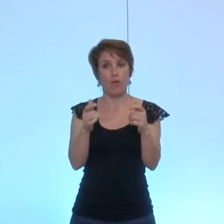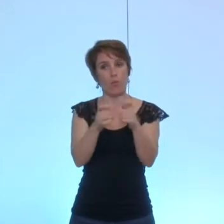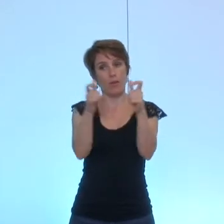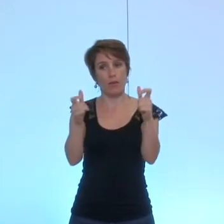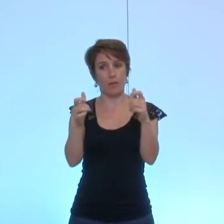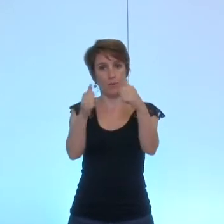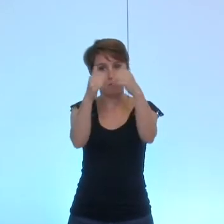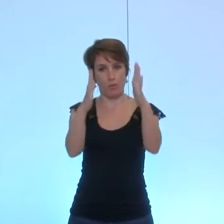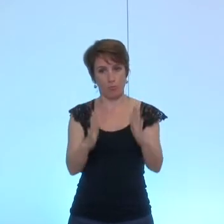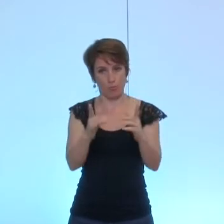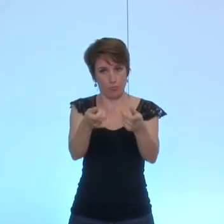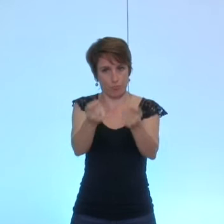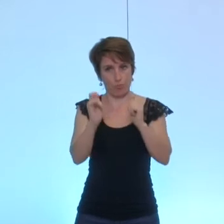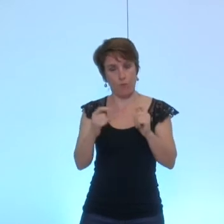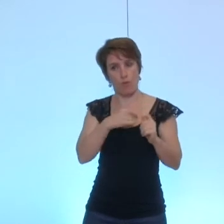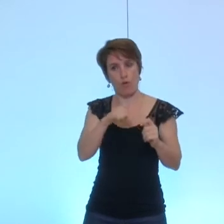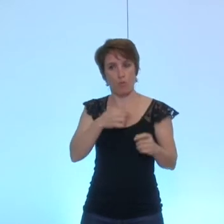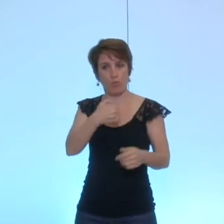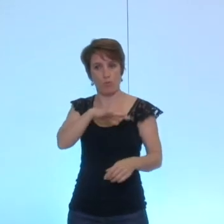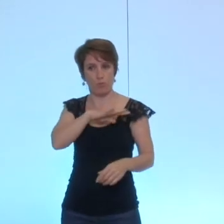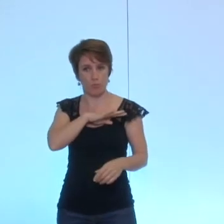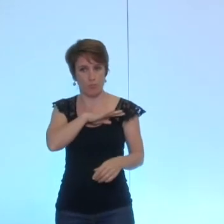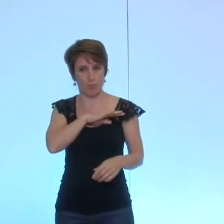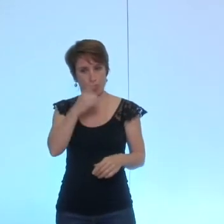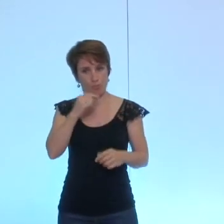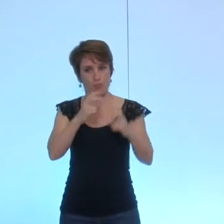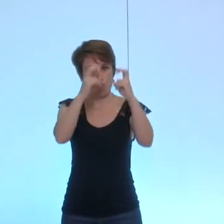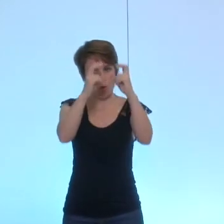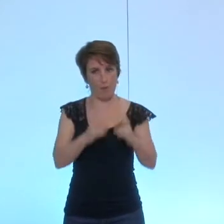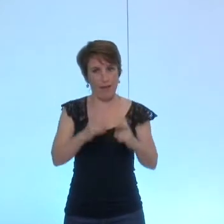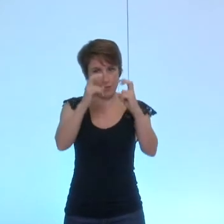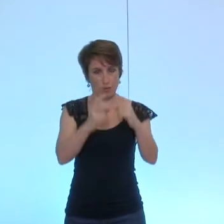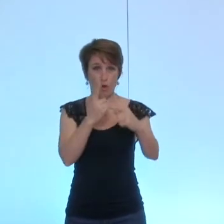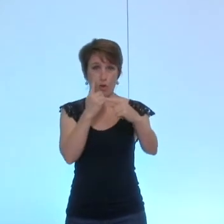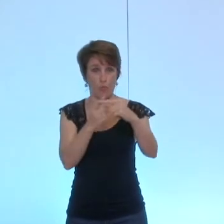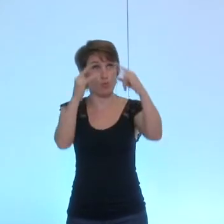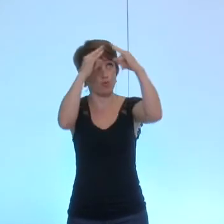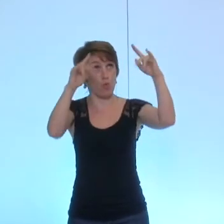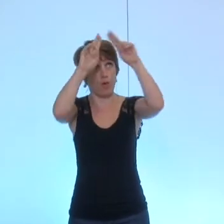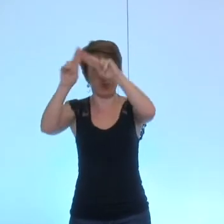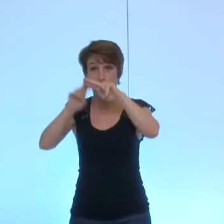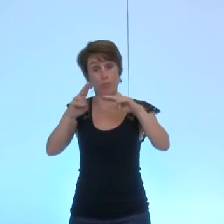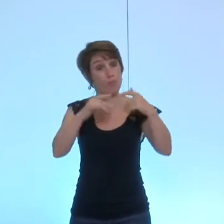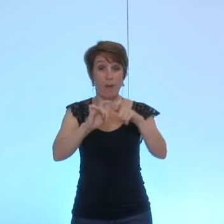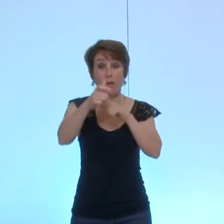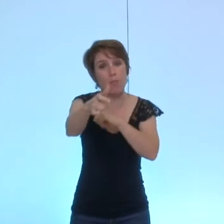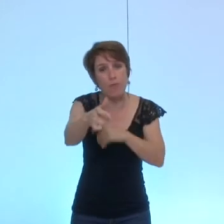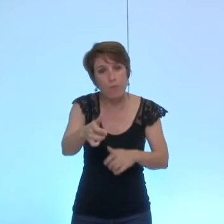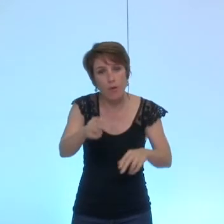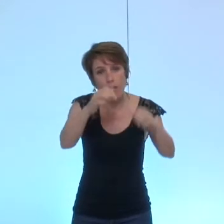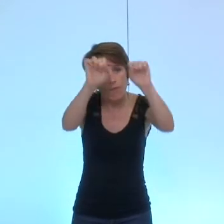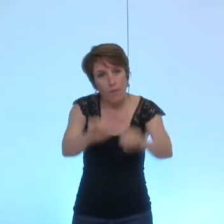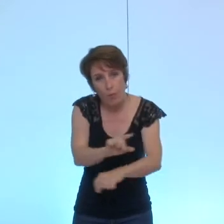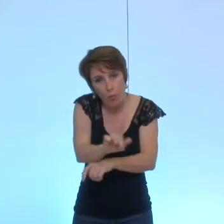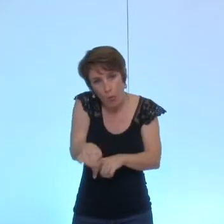conformité des ascenseurs et d'étanchéité du toit ce n'est pas pour fermer l'établissement dans la foulée et puis la deuxième chose